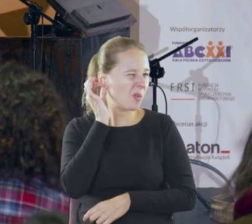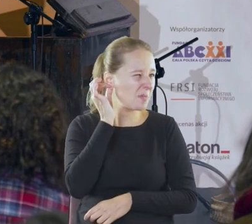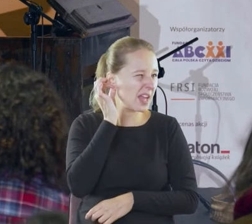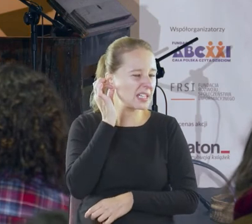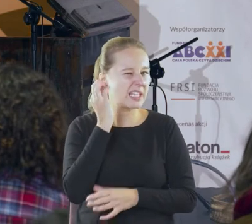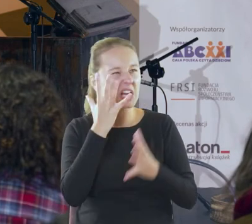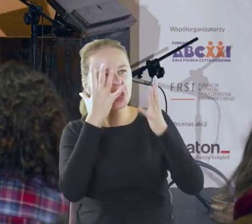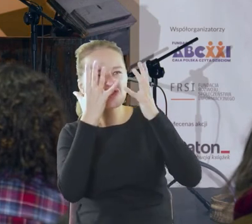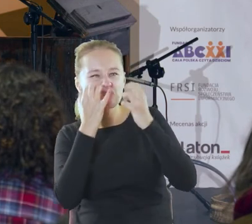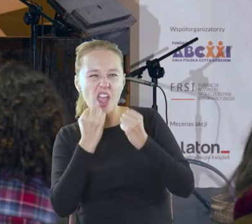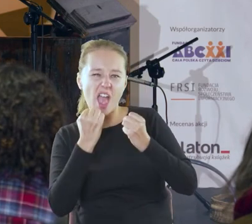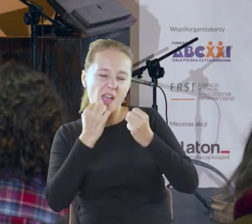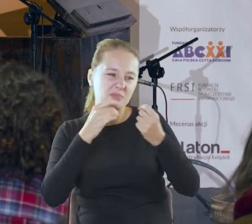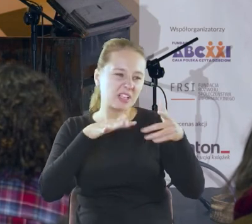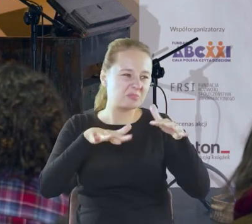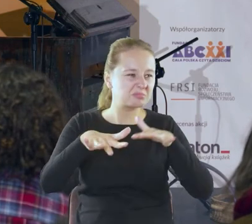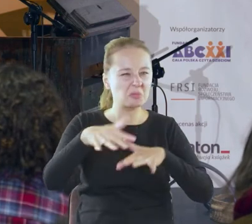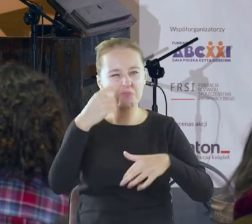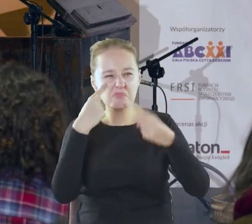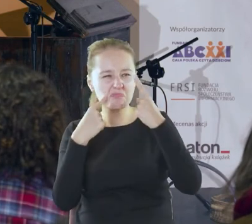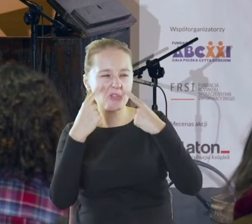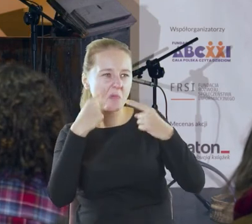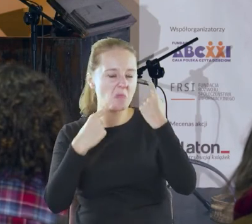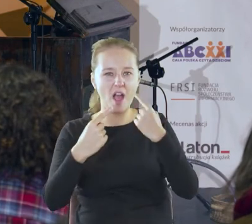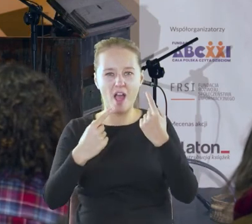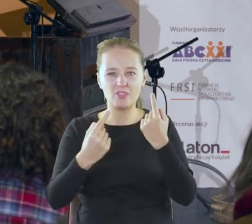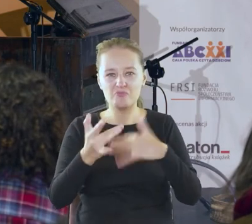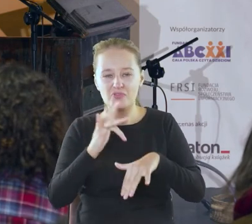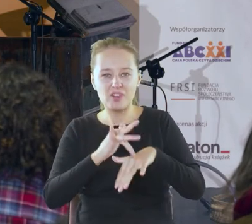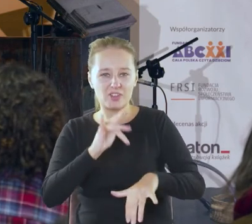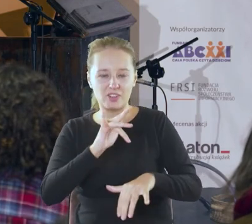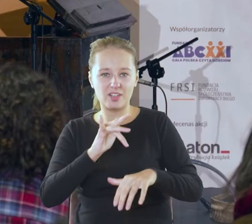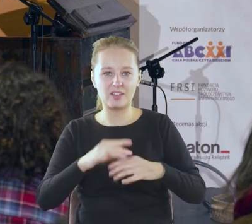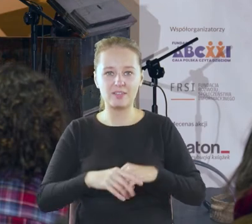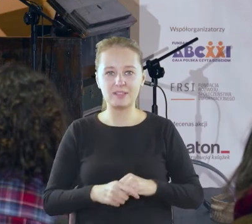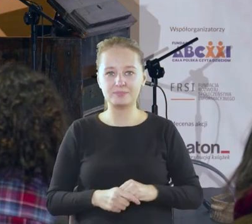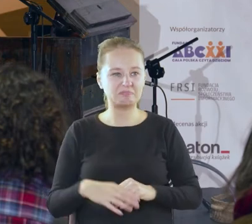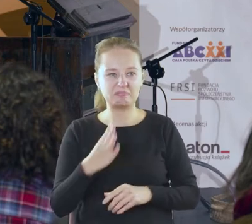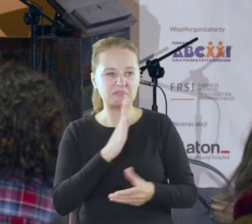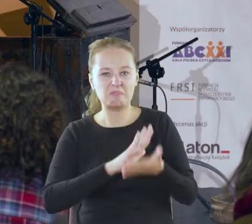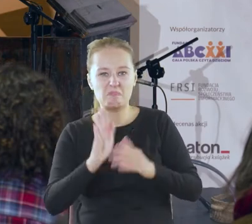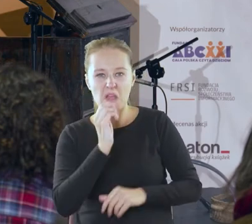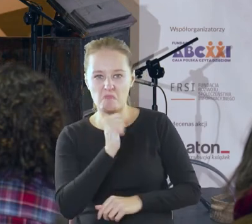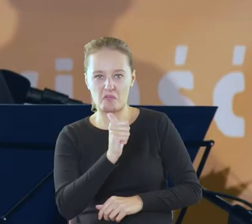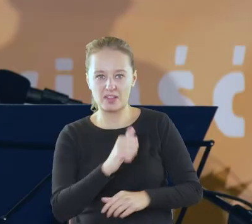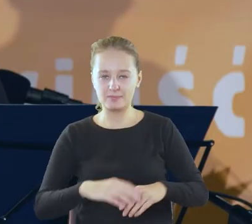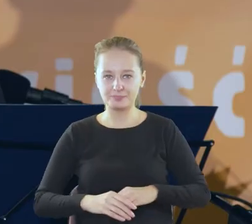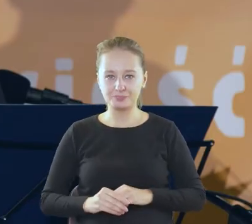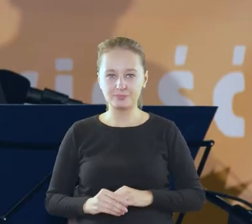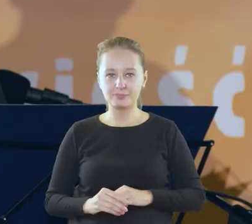ciemne płynne historyczne nieracjonalne a przede wszystkim nieprofesjonalne